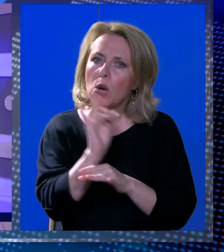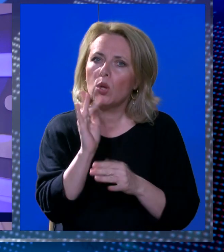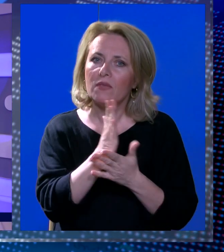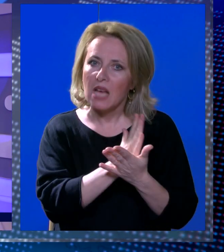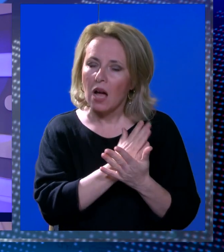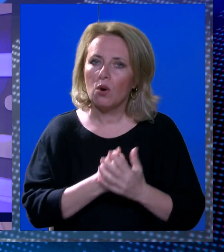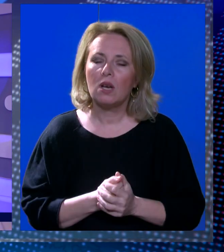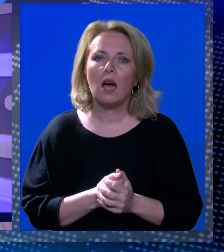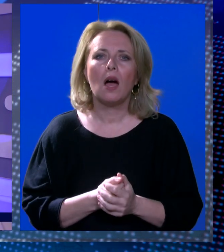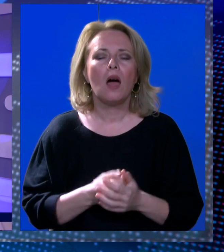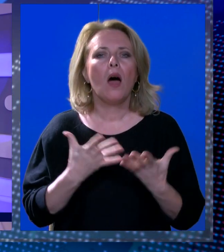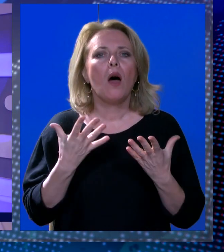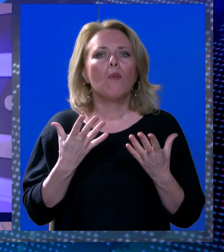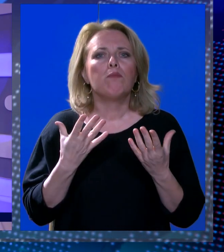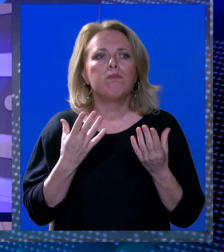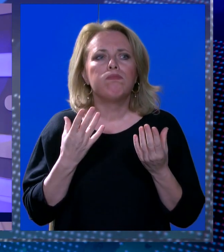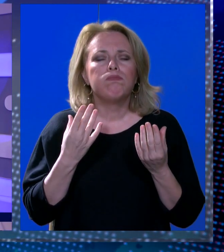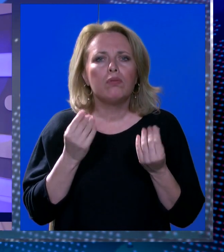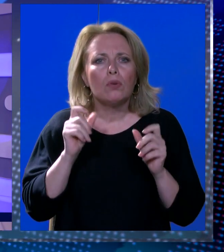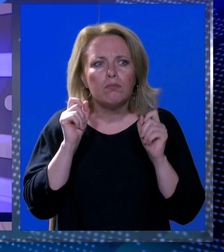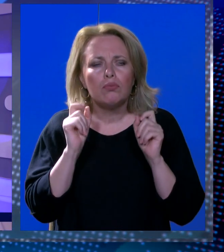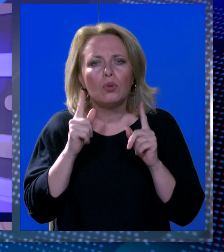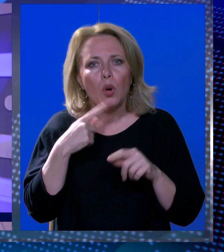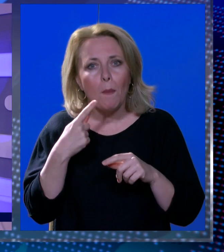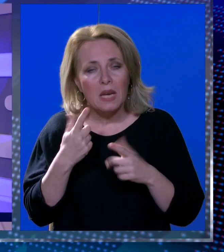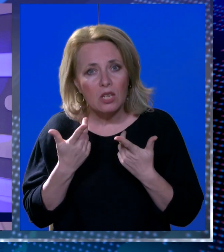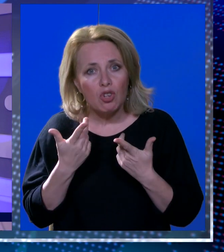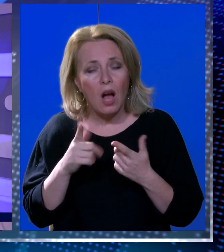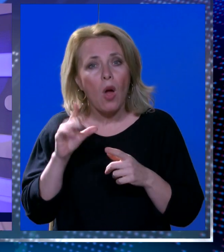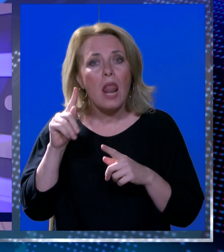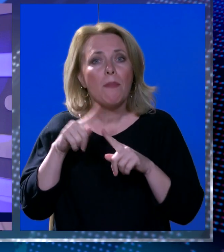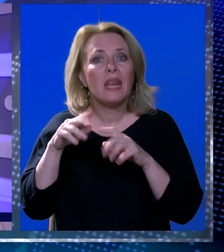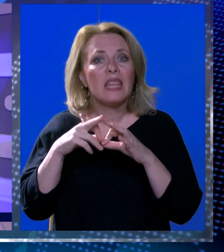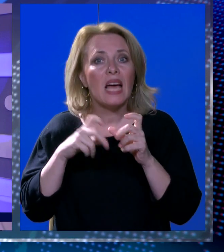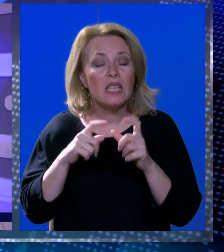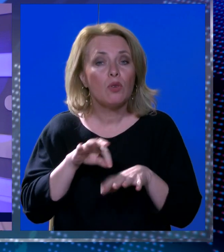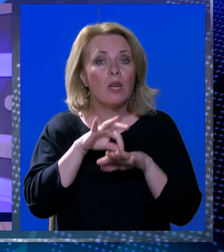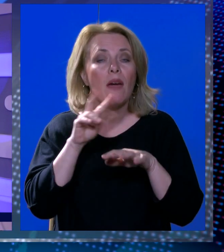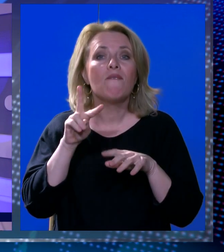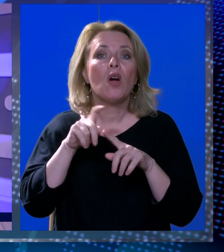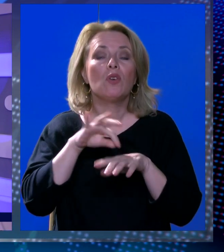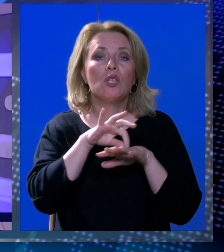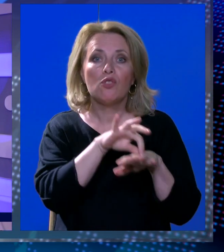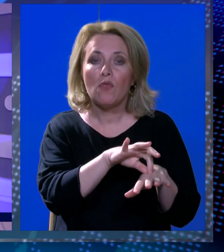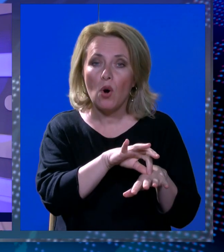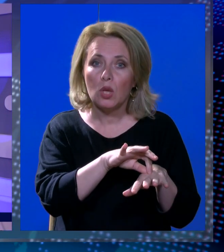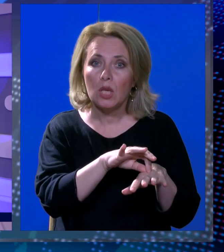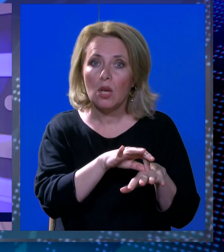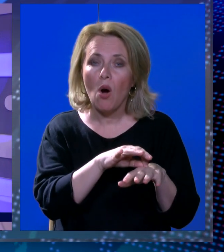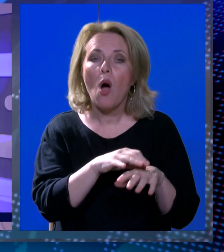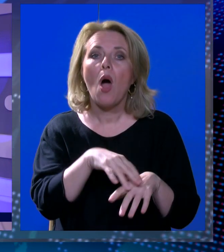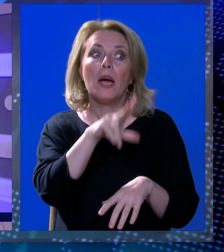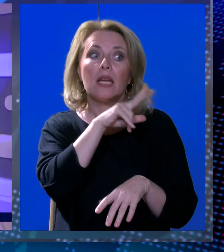nezakonito. Niz je analogičnosti u priči, a po najviše detalj kako je Libertas, dok mu je na čelu bio Ante Vojvodić. Inače,